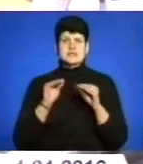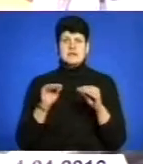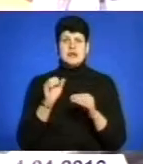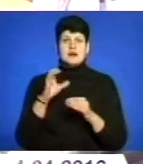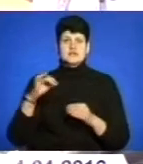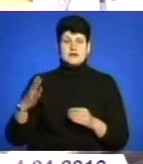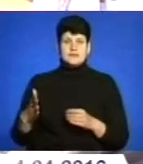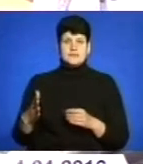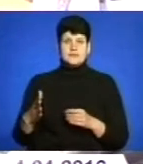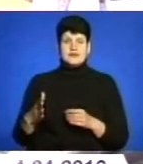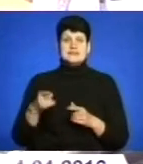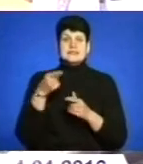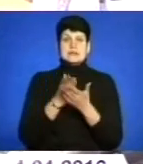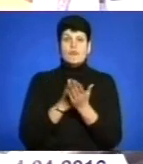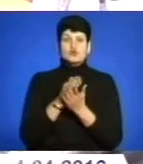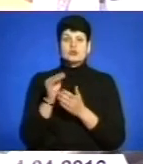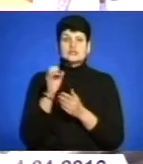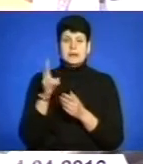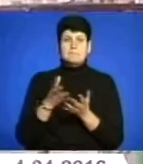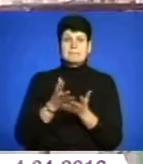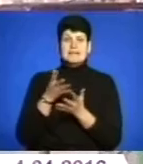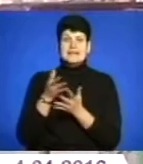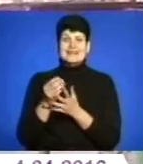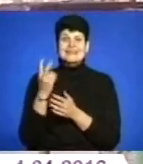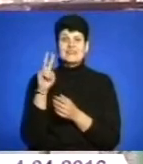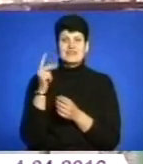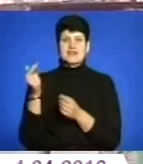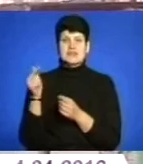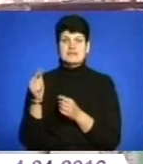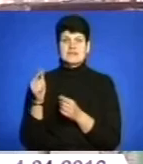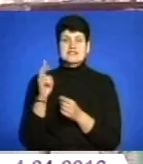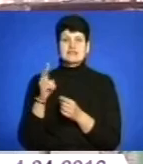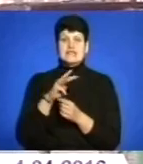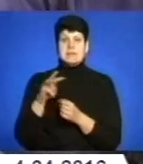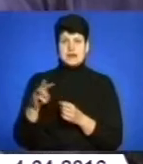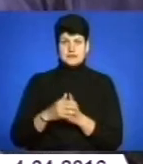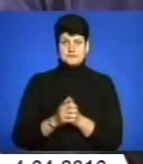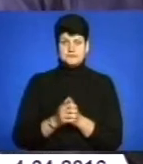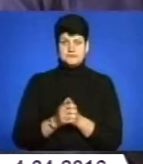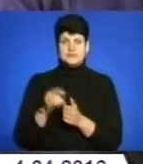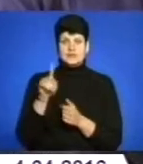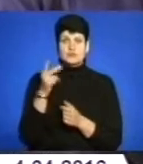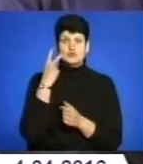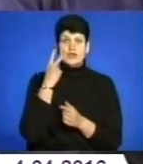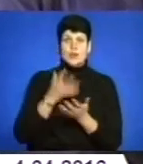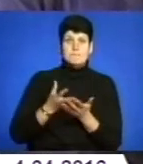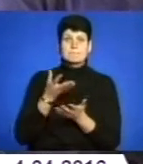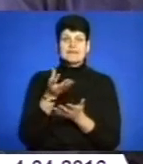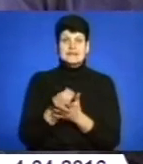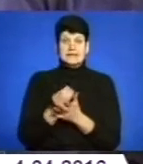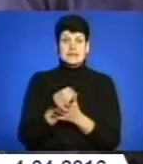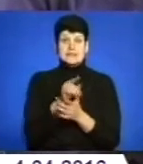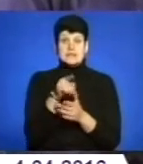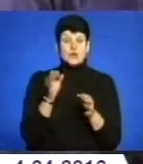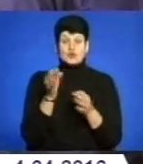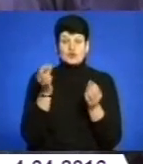такі. За такі послуги ЖЕКу мешканці платять понад 2 гривні за квадратний метр. Те, що ми постійно платили, а за них ті гроші